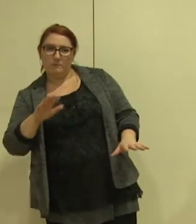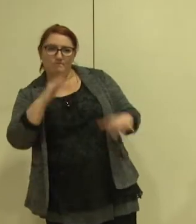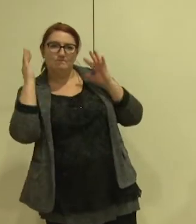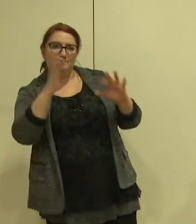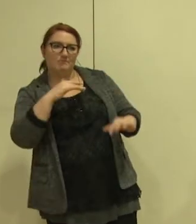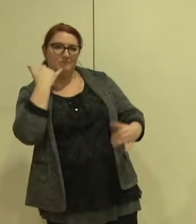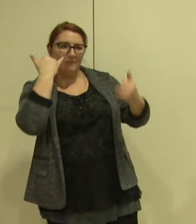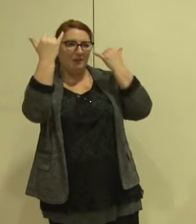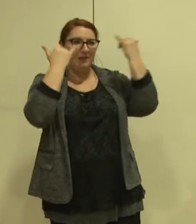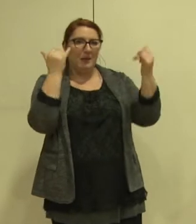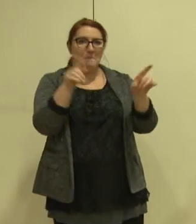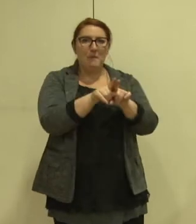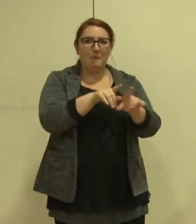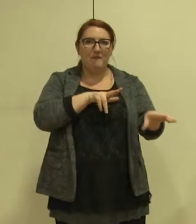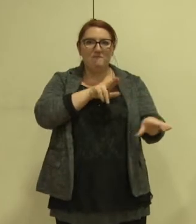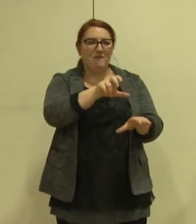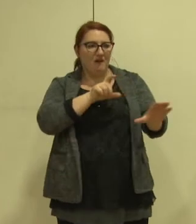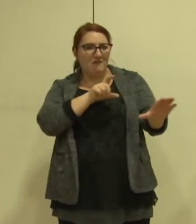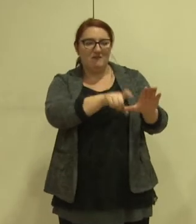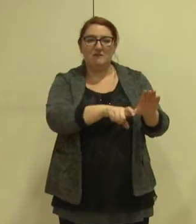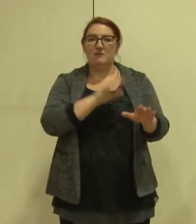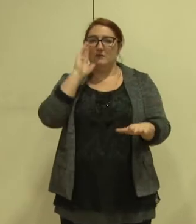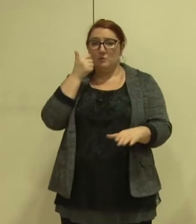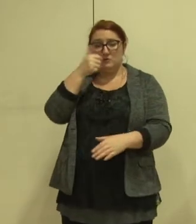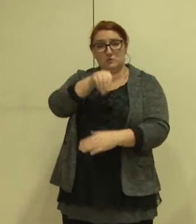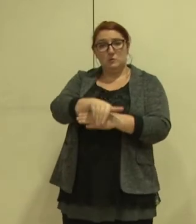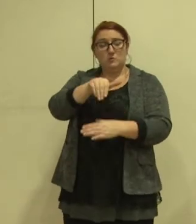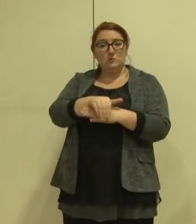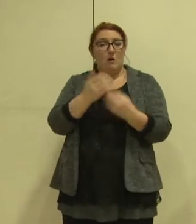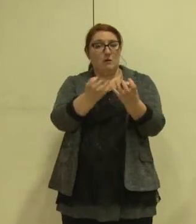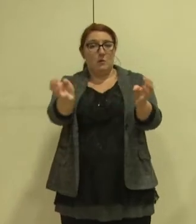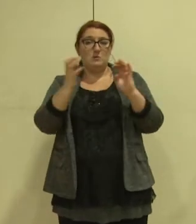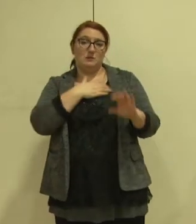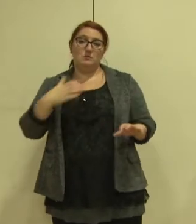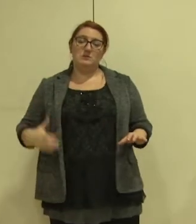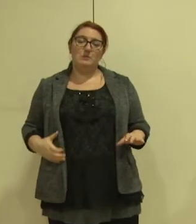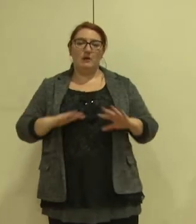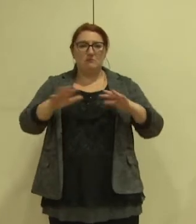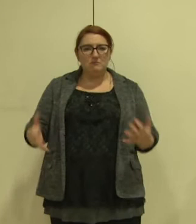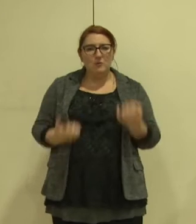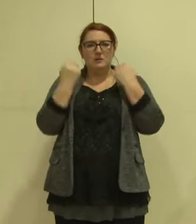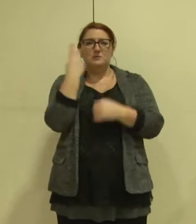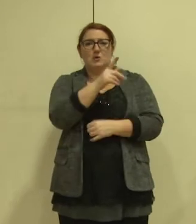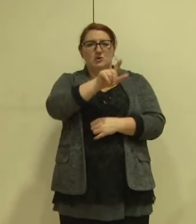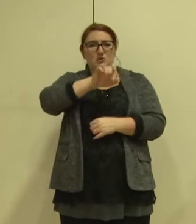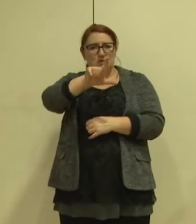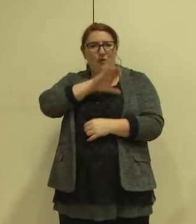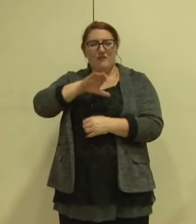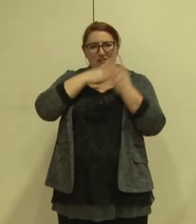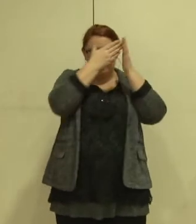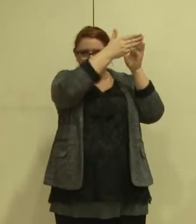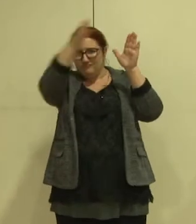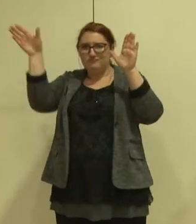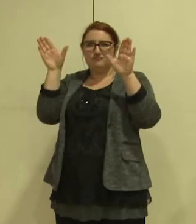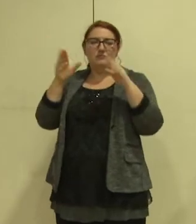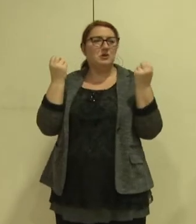heureux ce soir de proposer au Conseil municipal d'étendre les compétences de GEG. Et je ne doute pas que chacun d'entre nous exprime la fierté dans